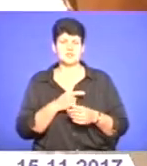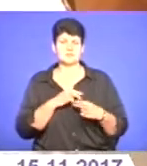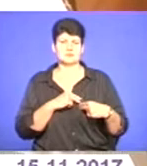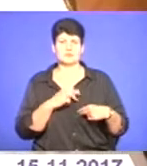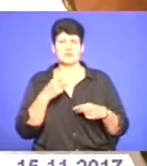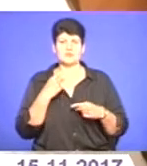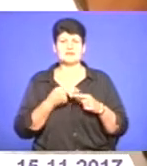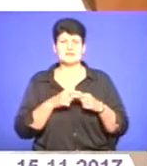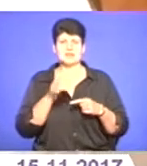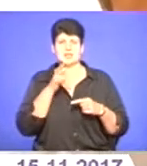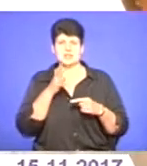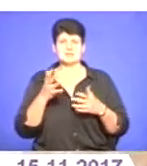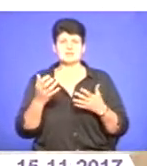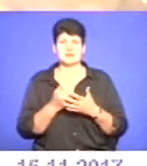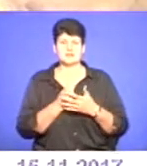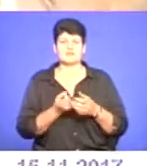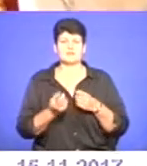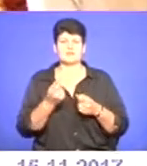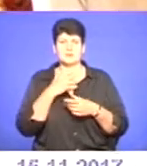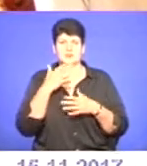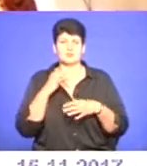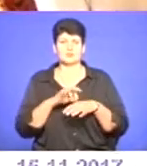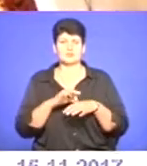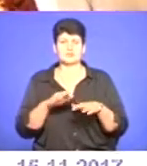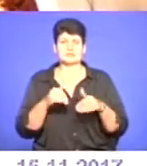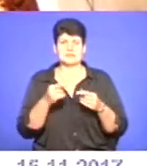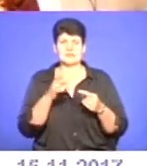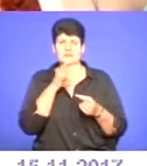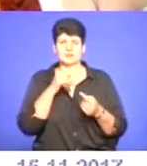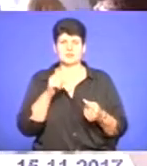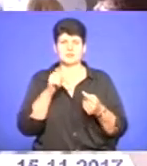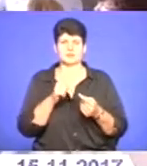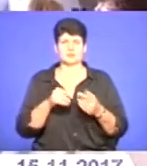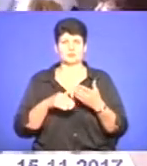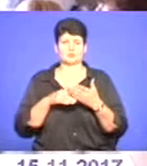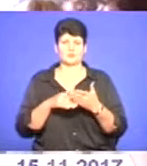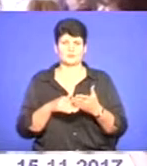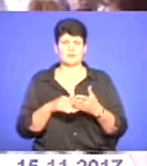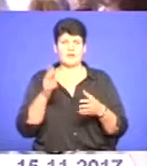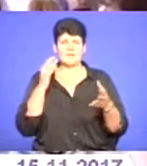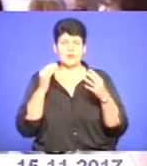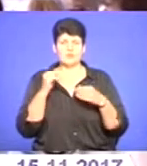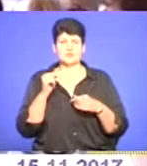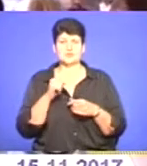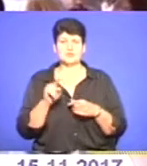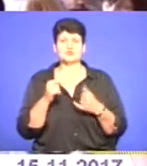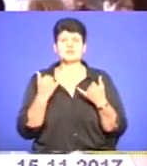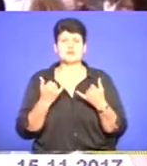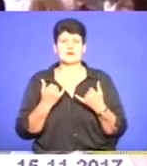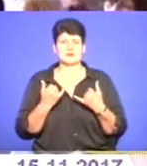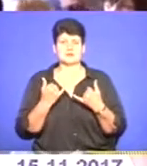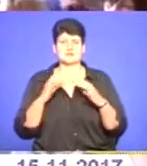кажуть, за цей час вдалося виявити чимало хворих і надати їм вчасну допомогу. Враховуючи те, що зараз